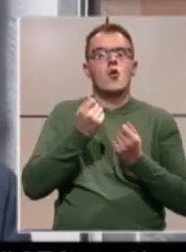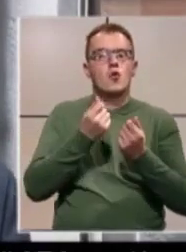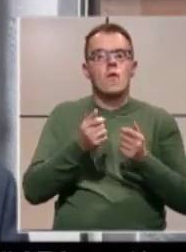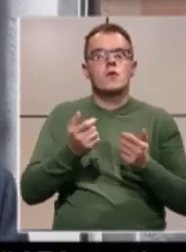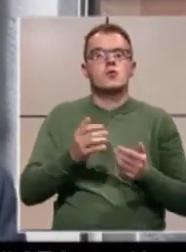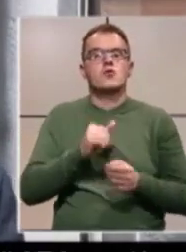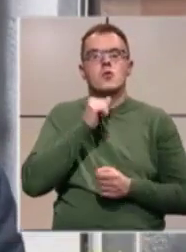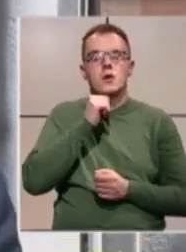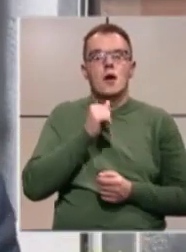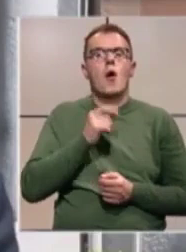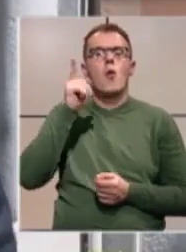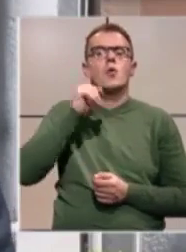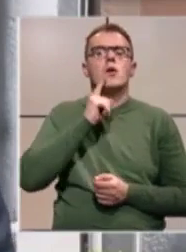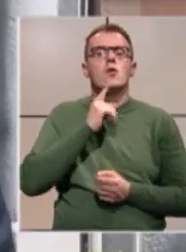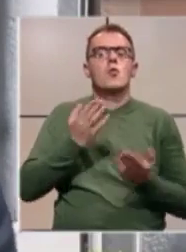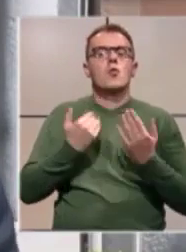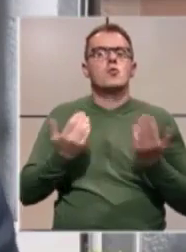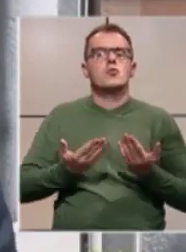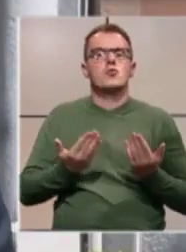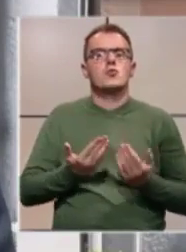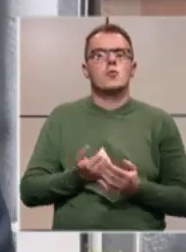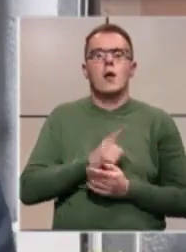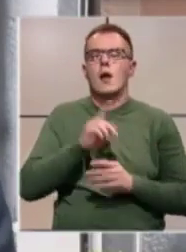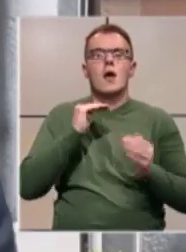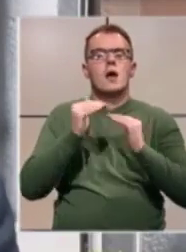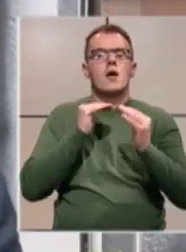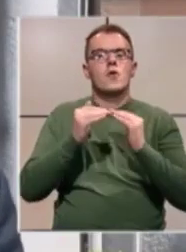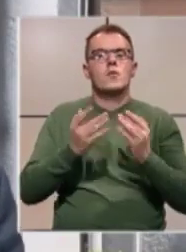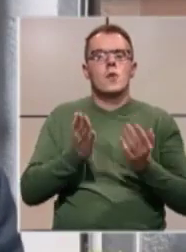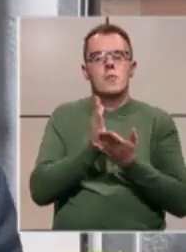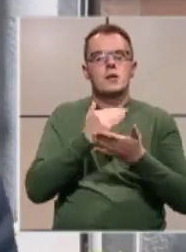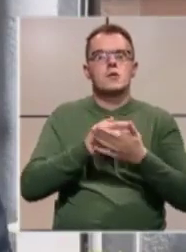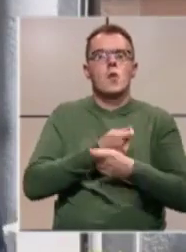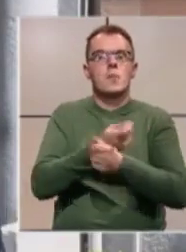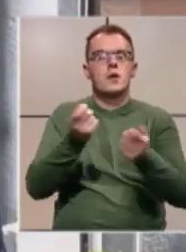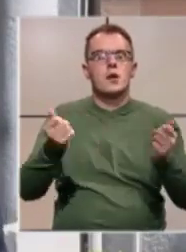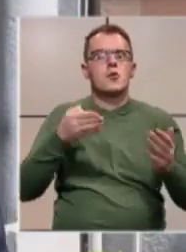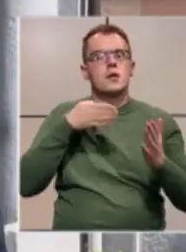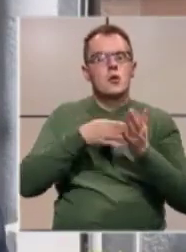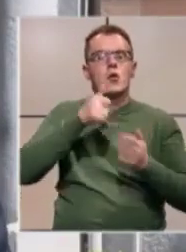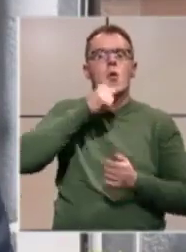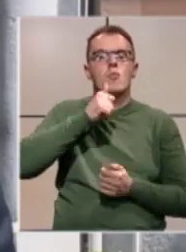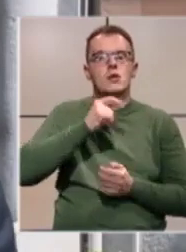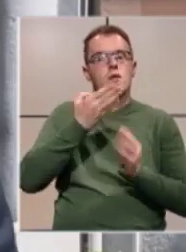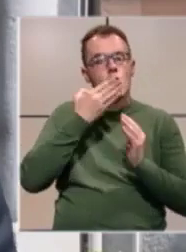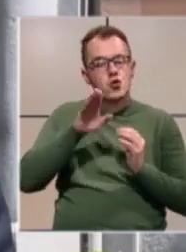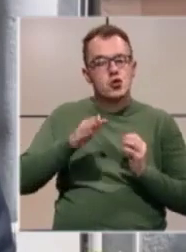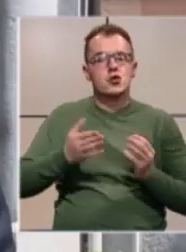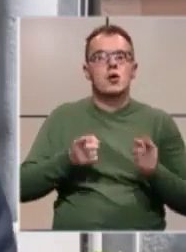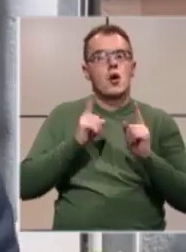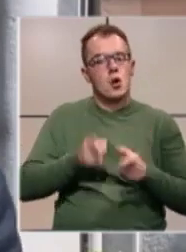šakom i kapom. Ovi koji su tom neravnopravnom preraspodilom prihoda, indirektno oporezivanja, oštećeni,